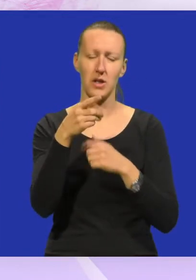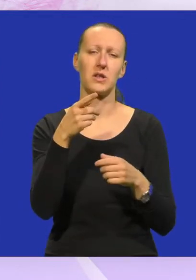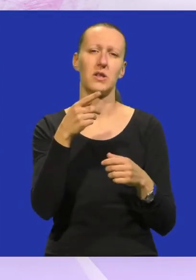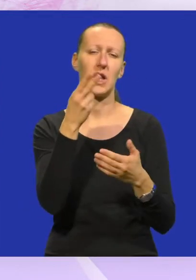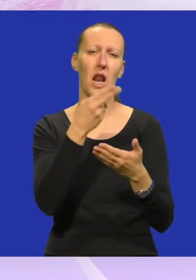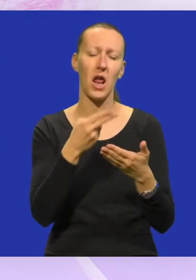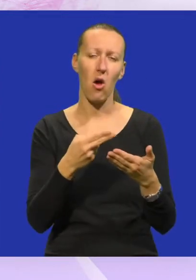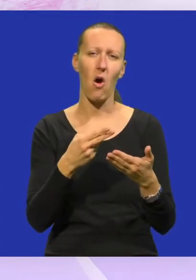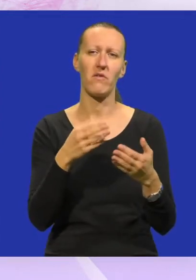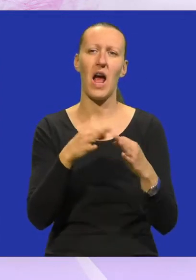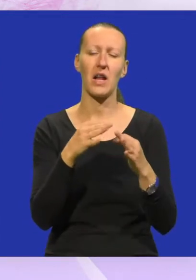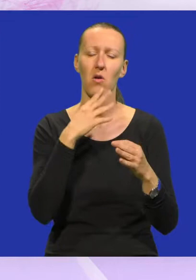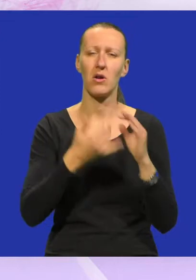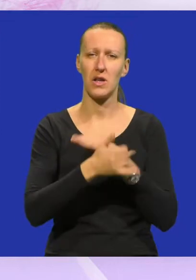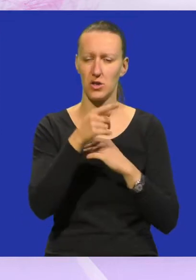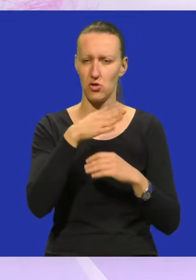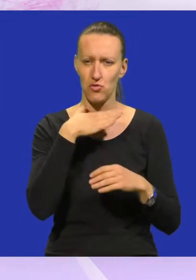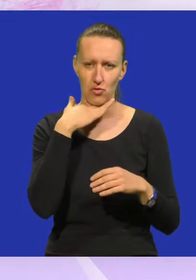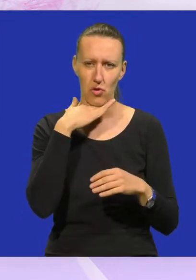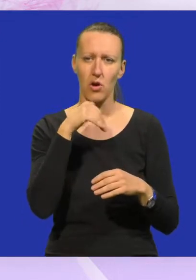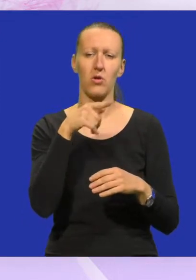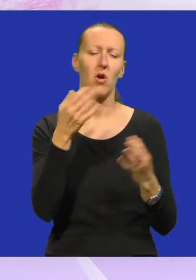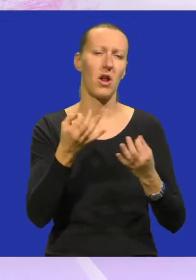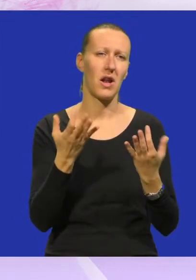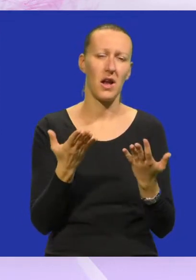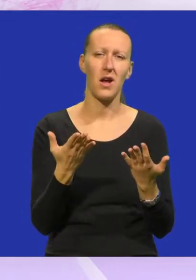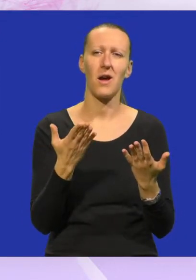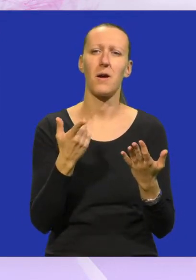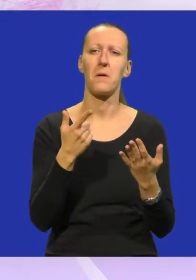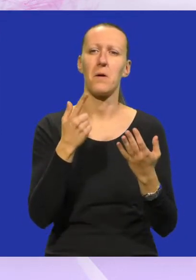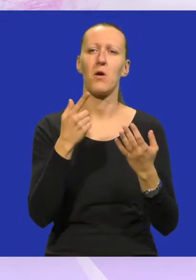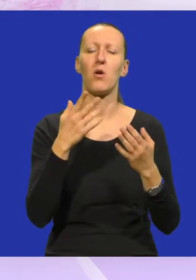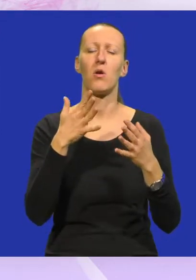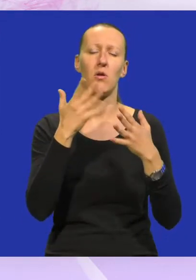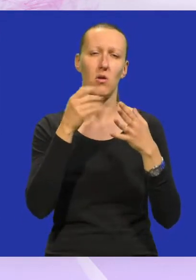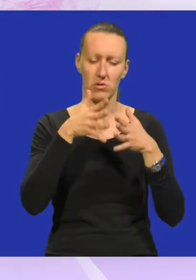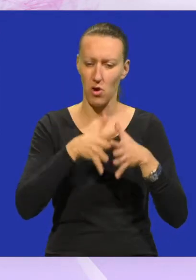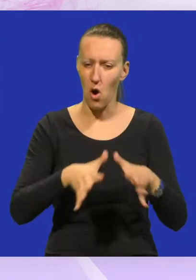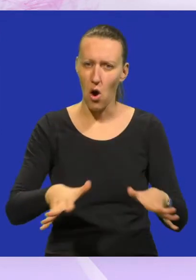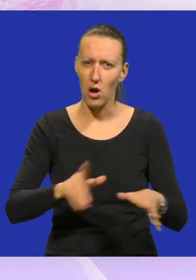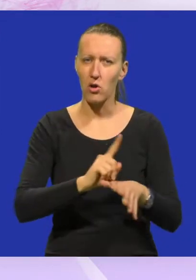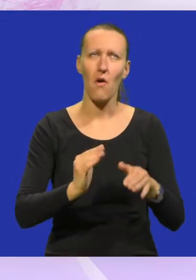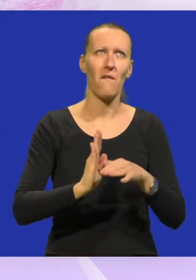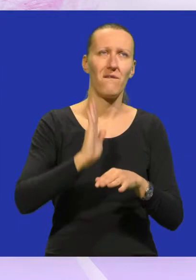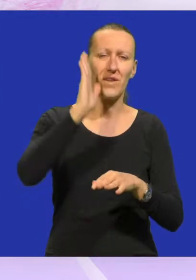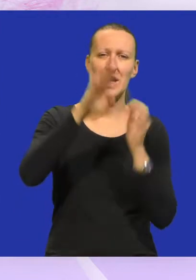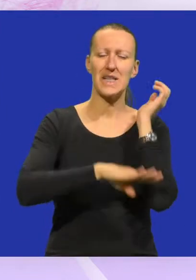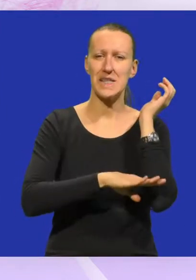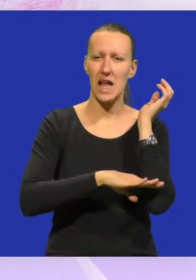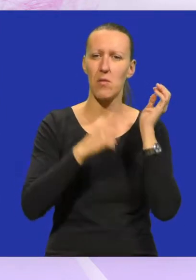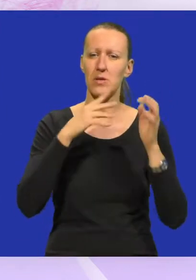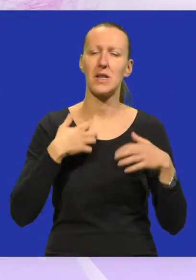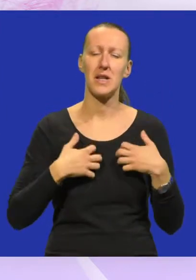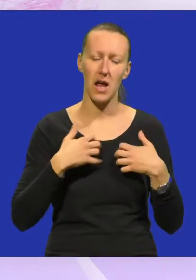akademije, koje su isto tako izašle iz te škole, i to je na neki način stablo od korijena do vrha, koje se, nadam